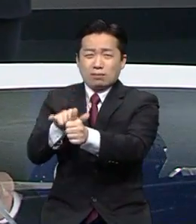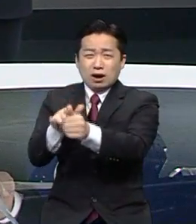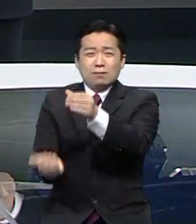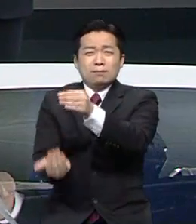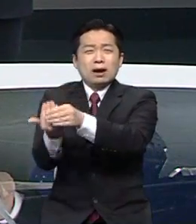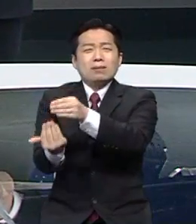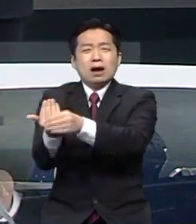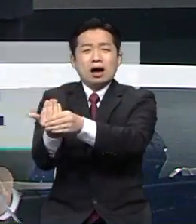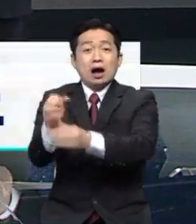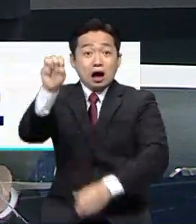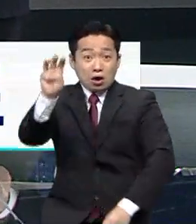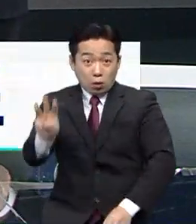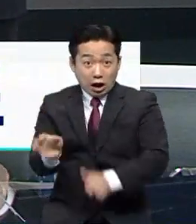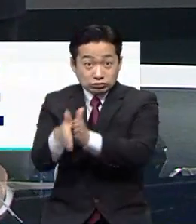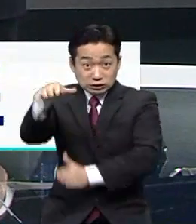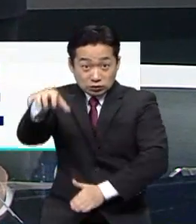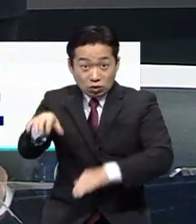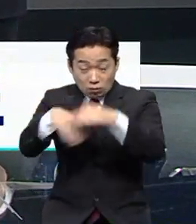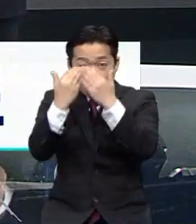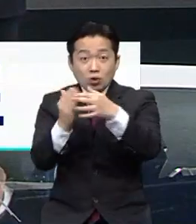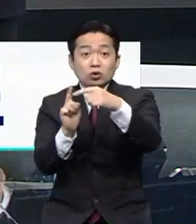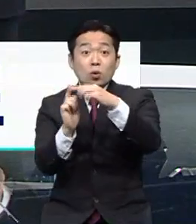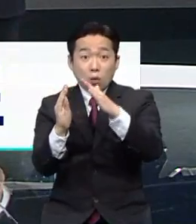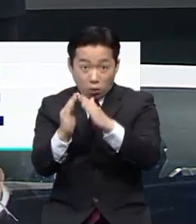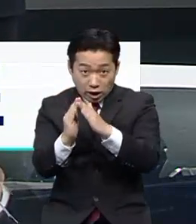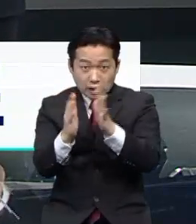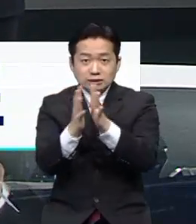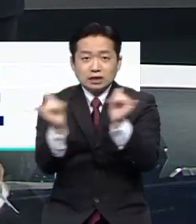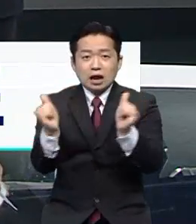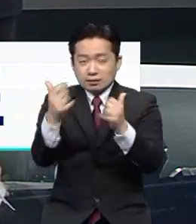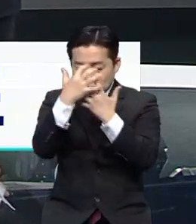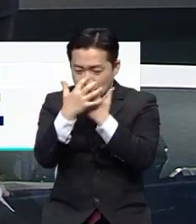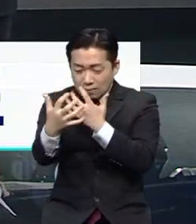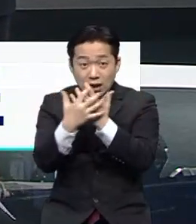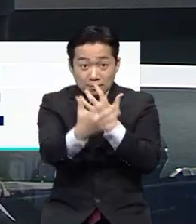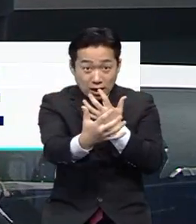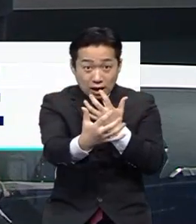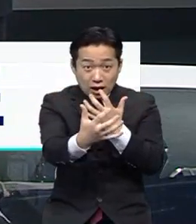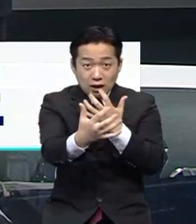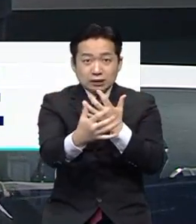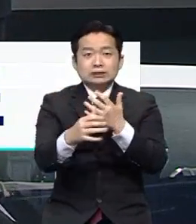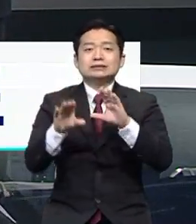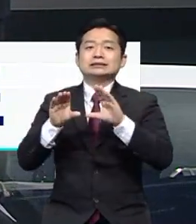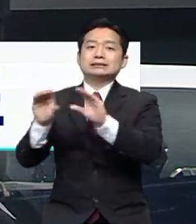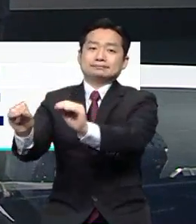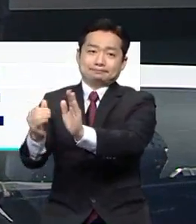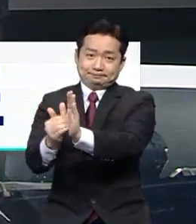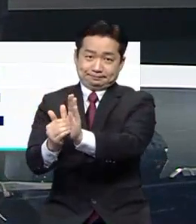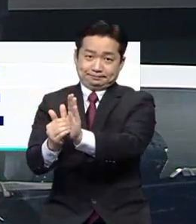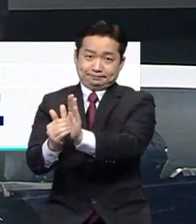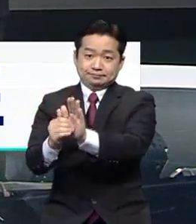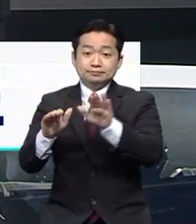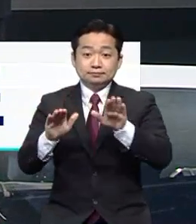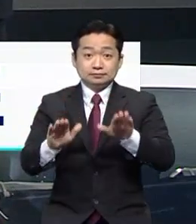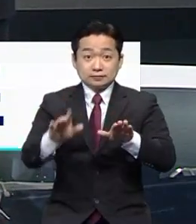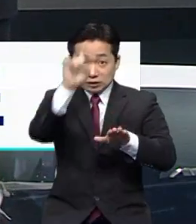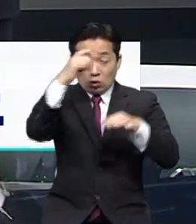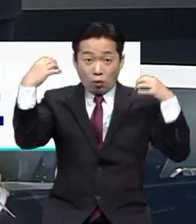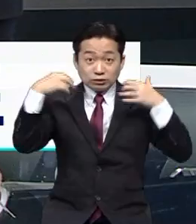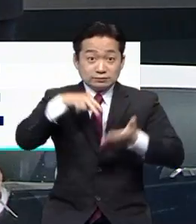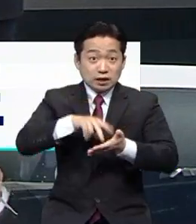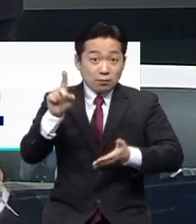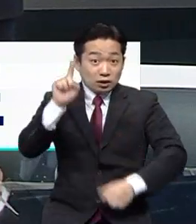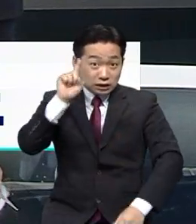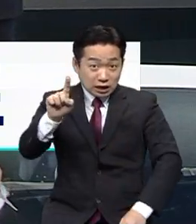이어지면서 광주시는 모든 교회에 사람들이 모여서 예배보는 걸 금지했습니다. 방역당국은